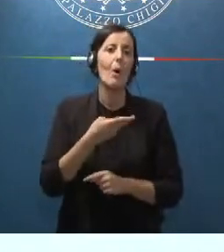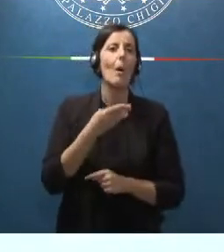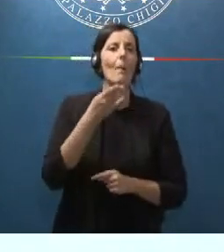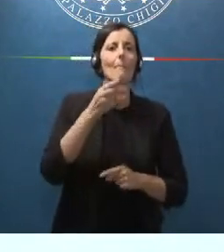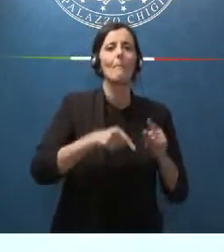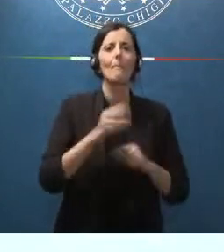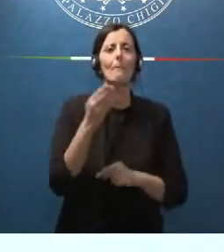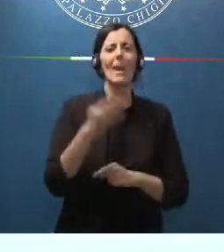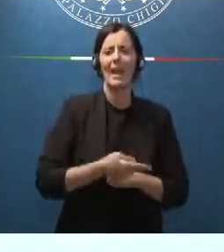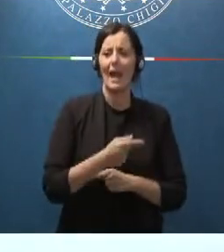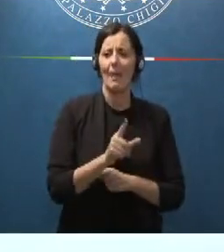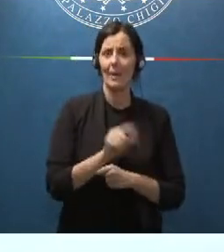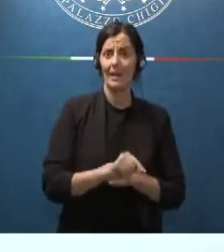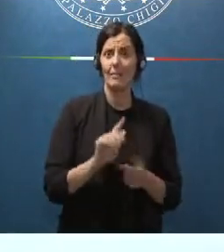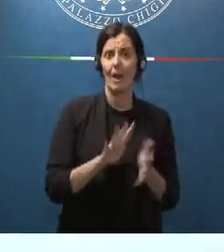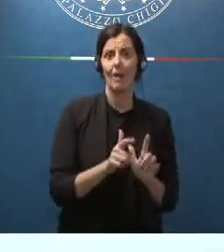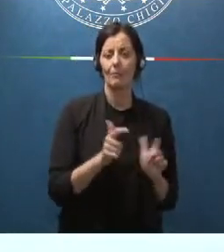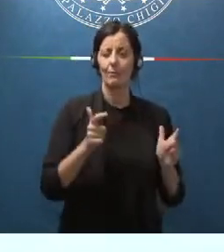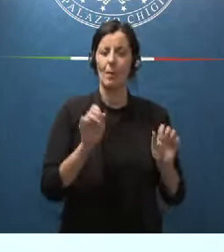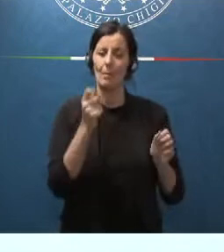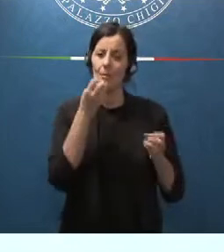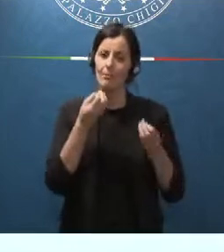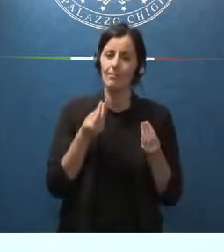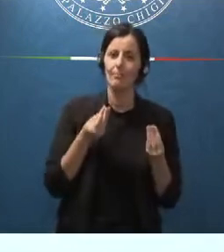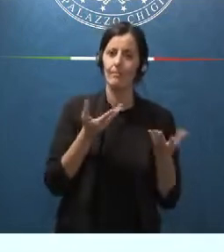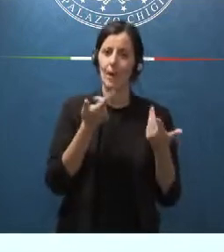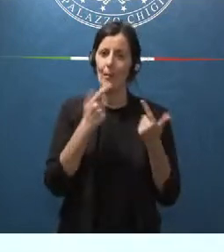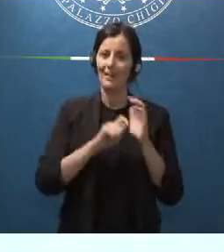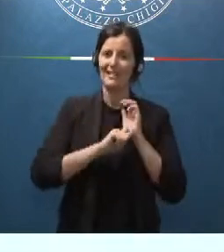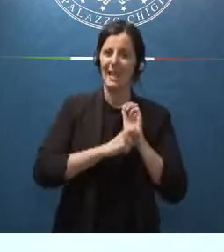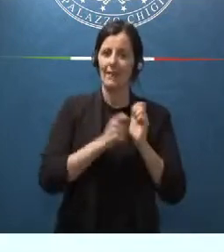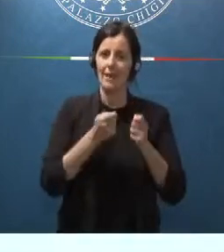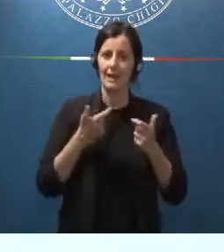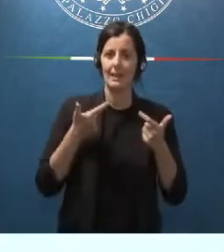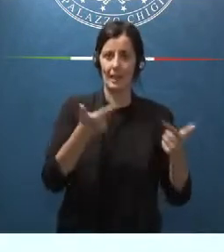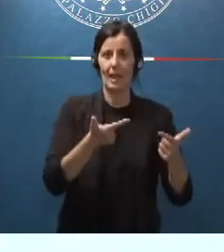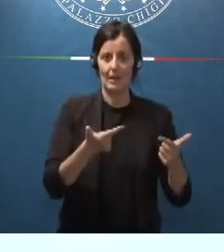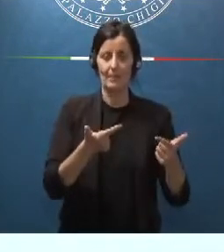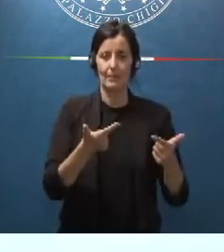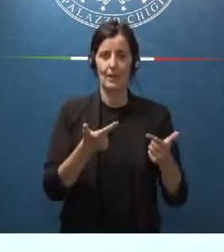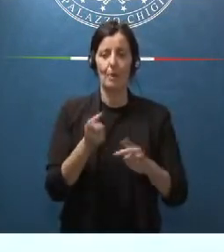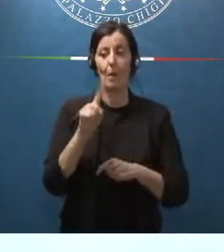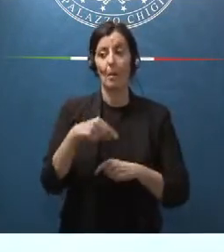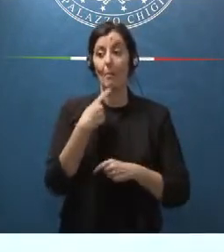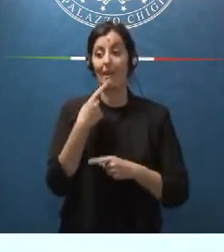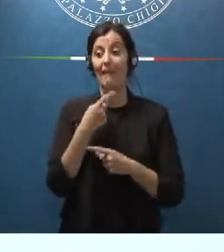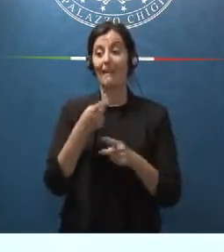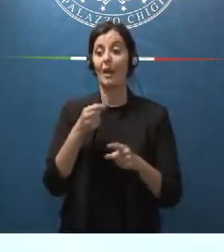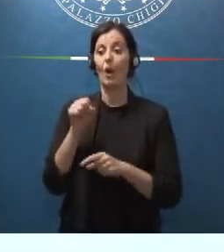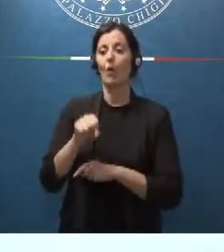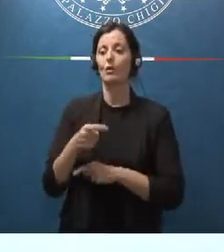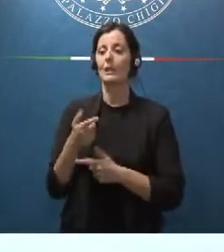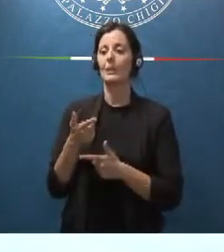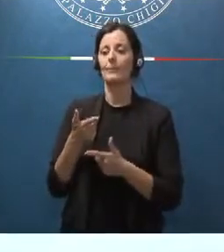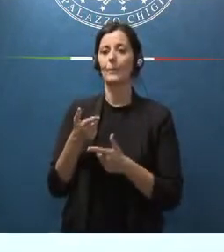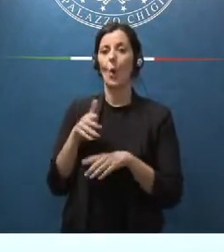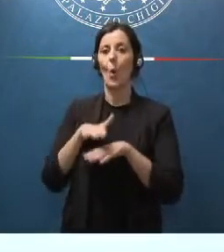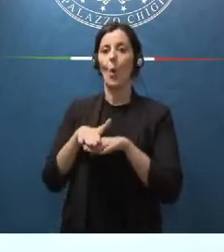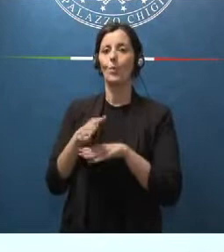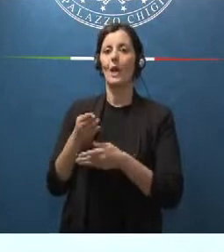un segnale proprio di severità verso chi usa indebitamente e illecitamente questa attività di mediazione.